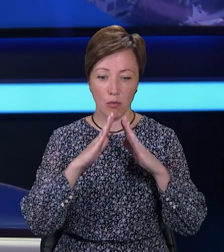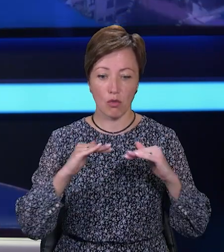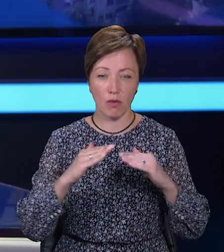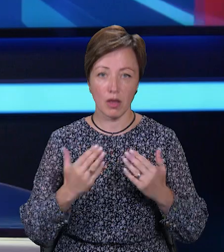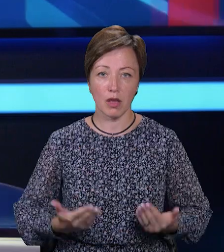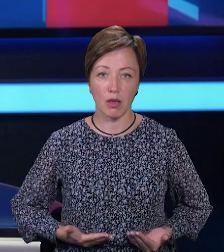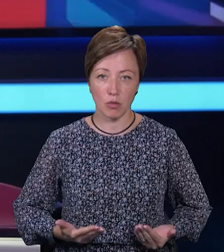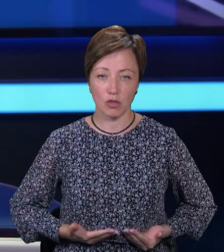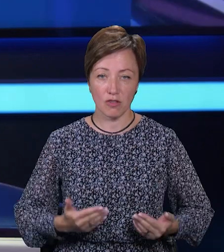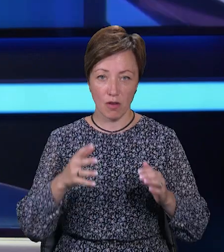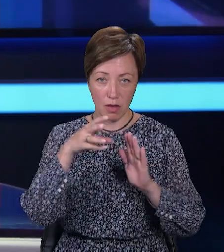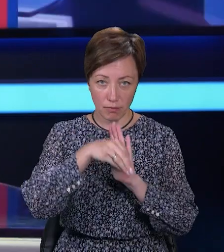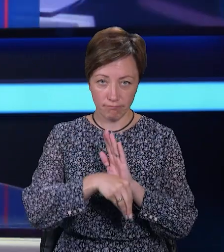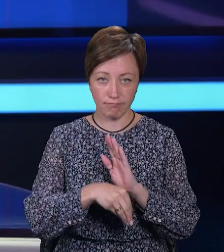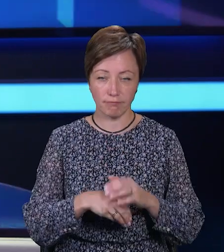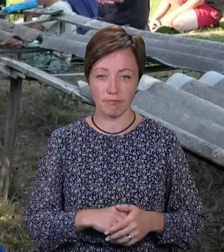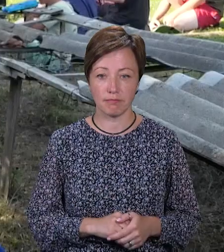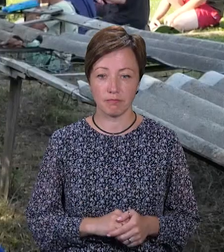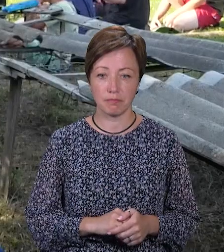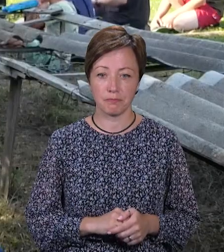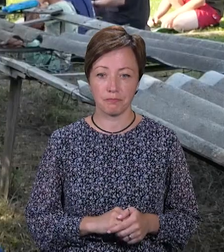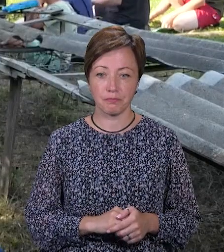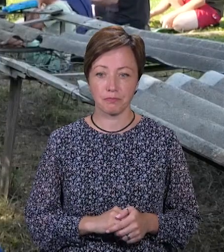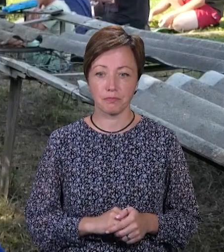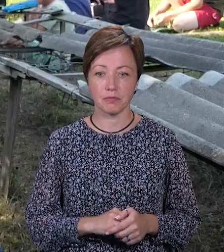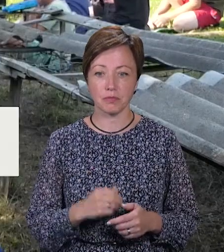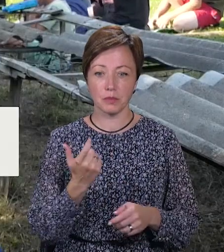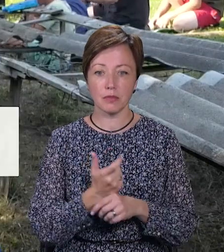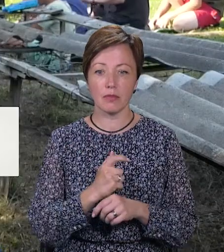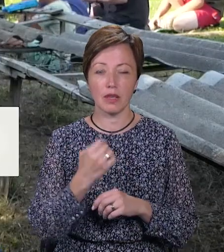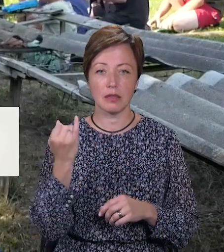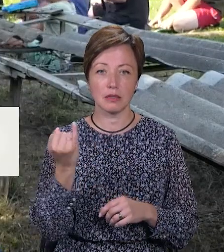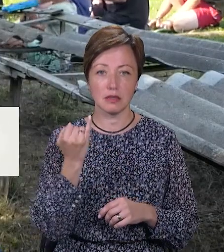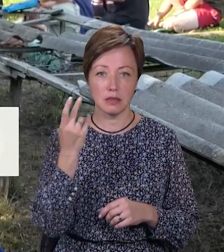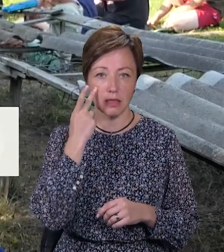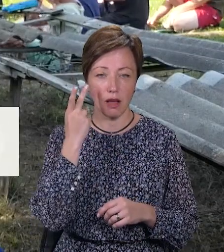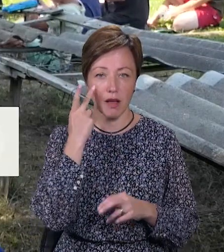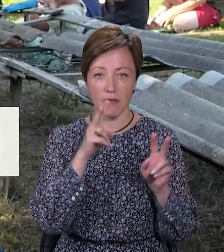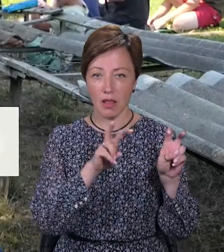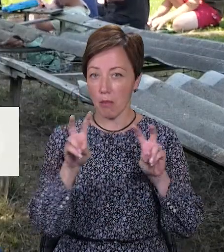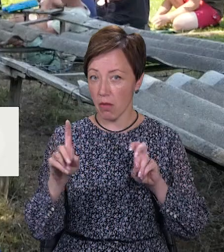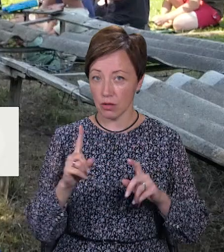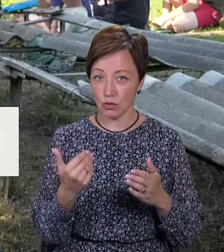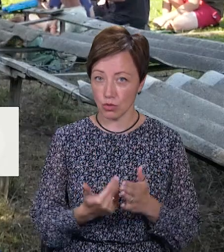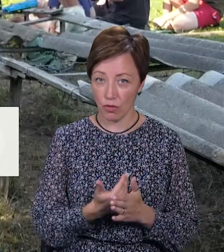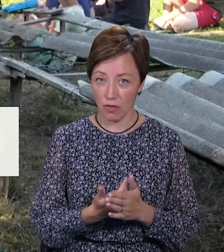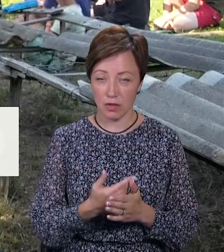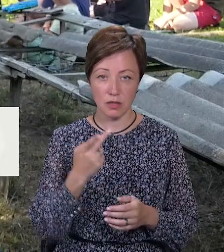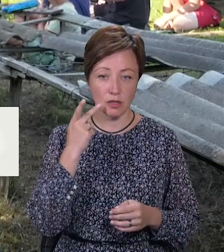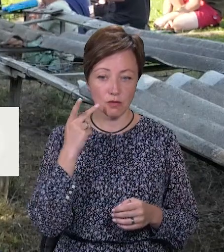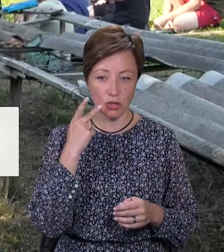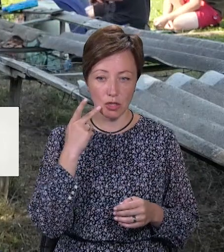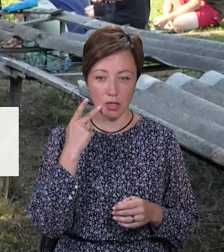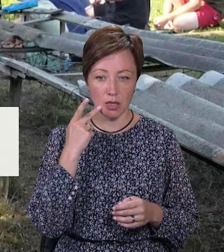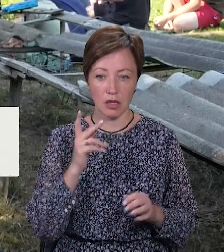проживання у наметах. Досить цікава тематика і щось новеньке, тому що зазвичай я